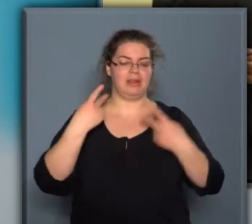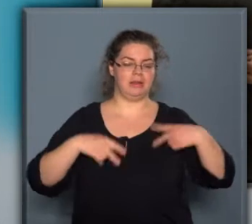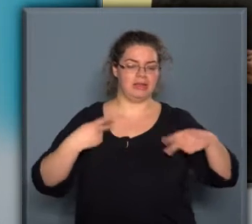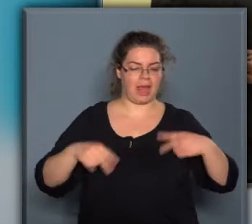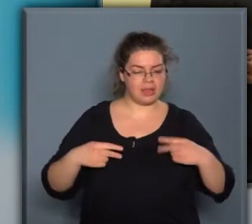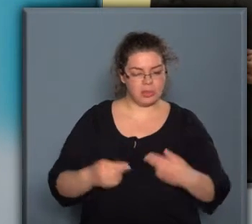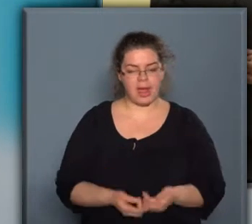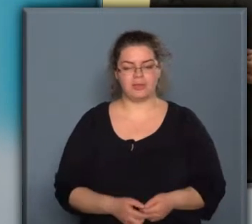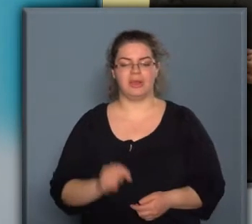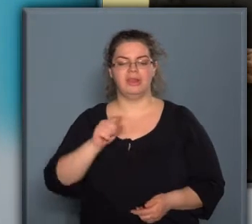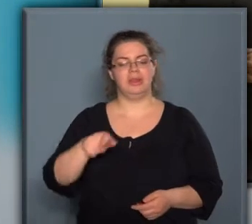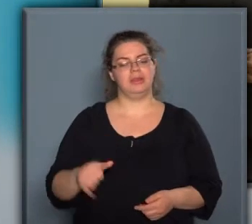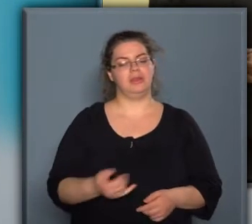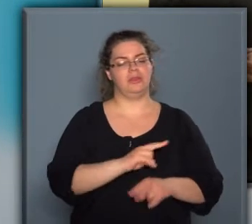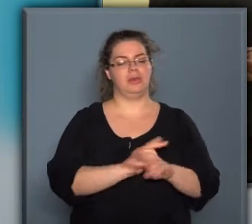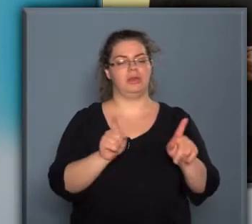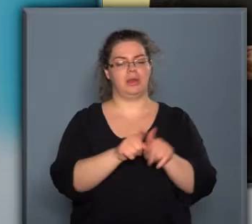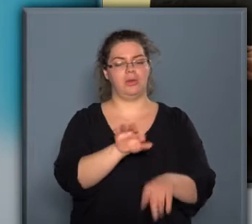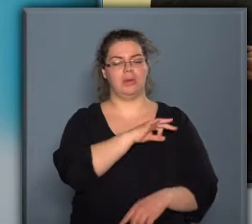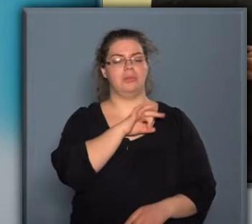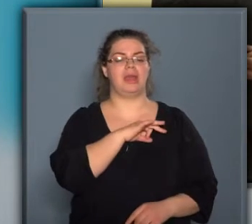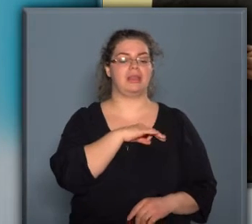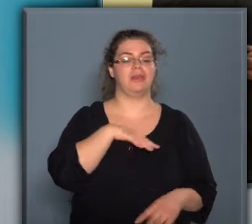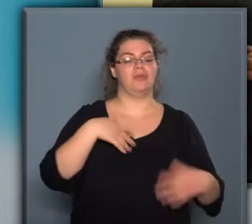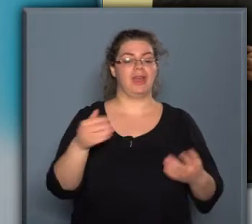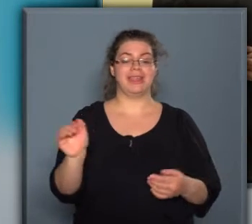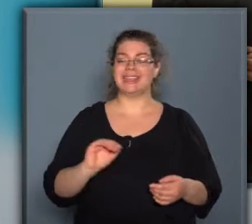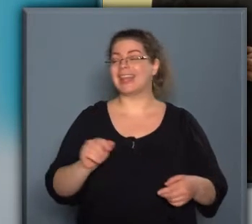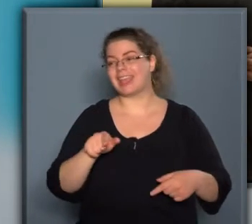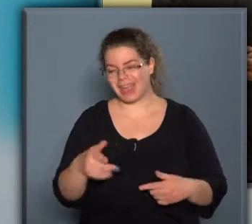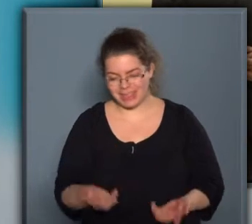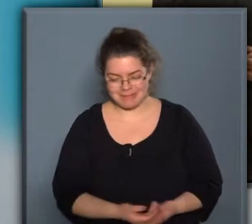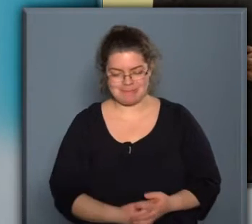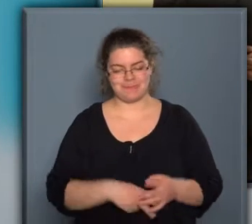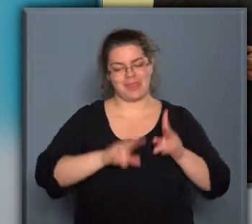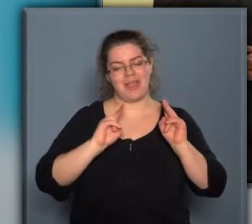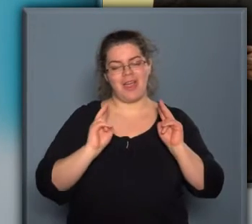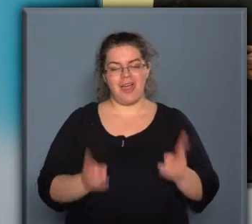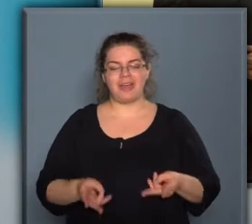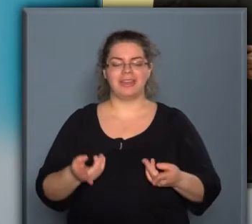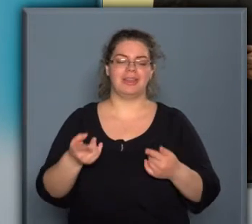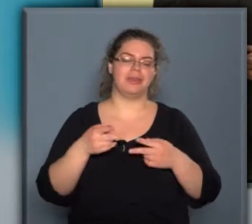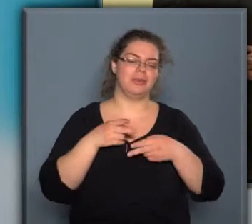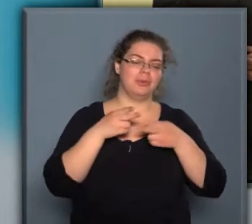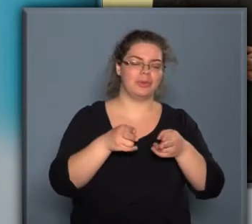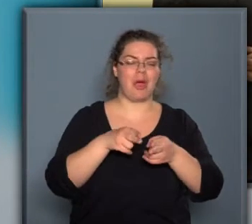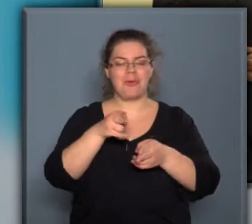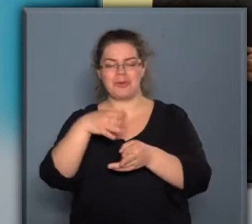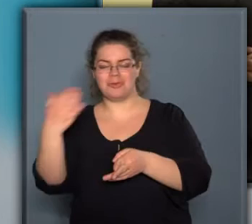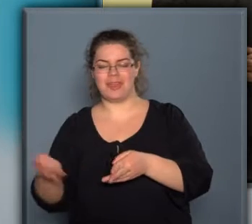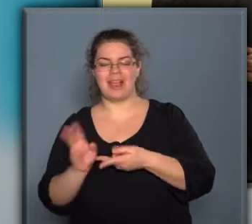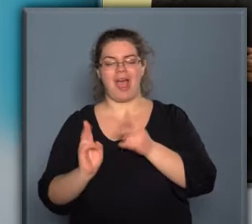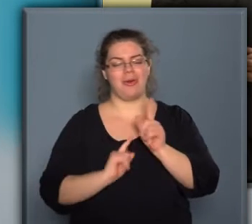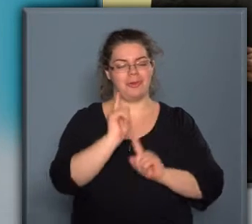kirándulásokon. Itt is vannak olyan barátok, akik, vagy épp a gyerekeim, akik úton útfélen,